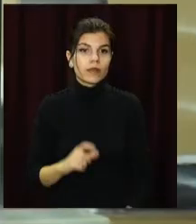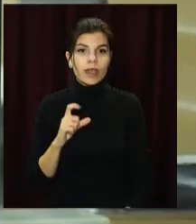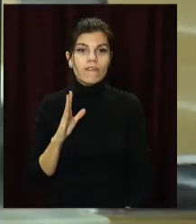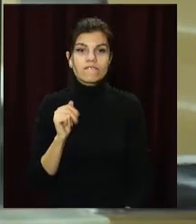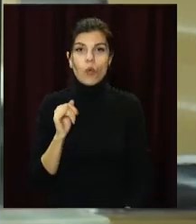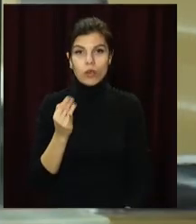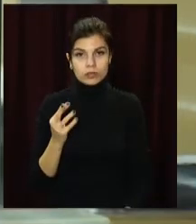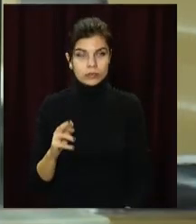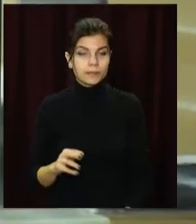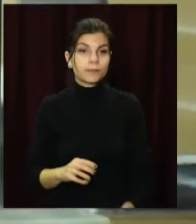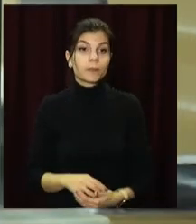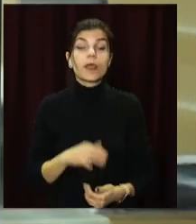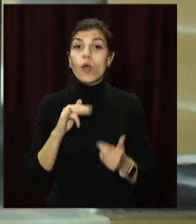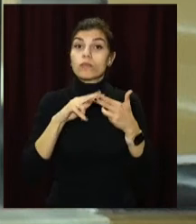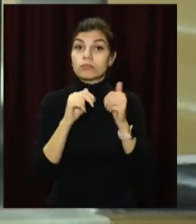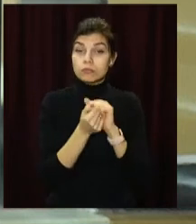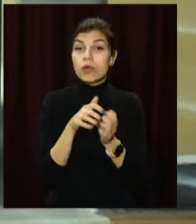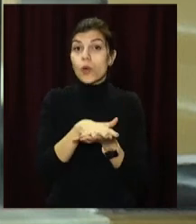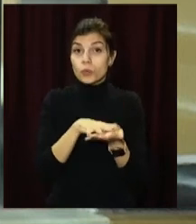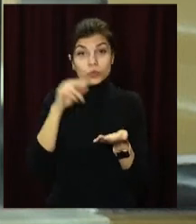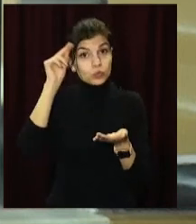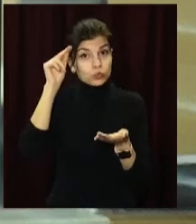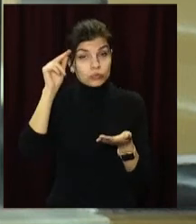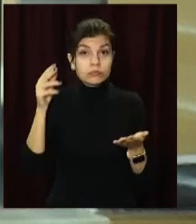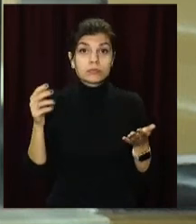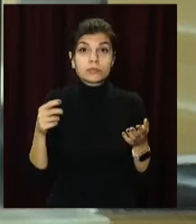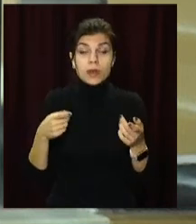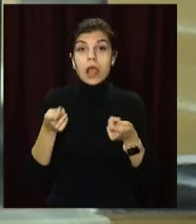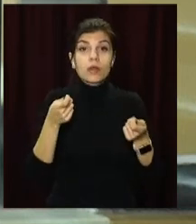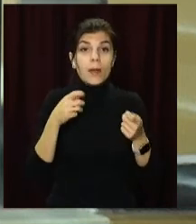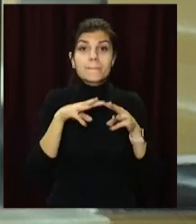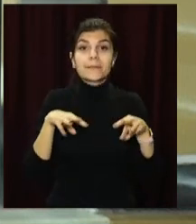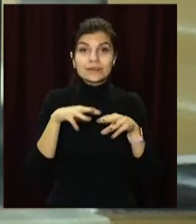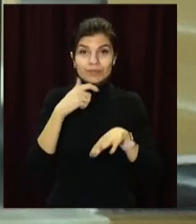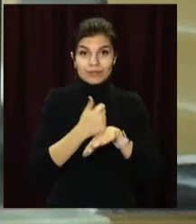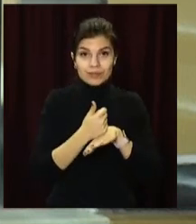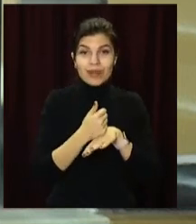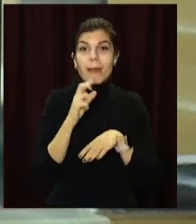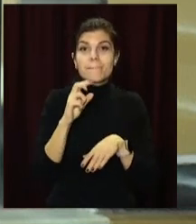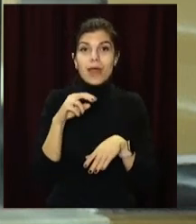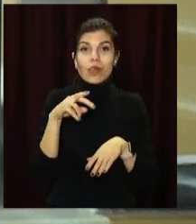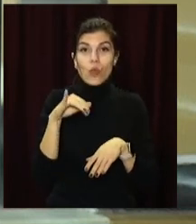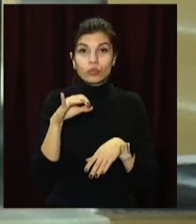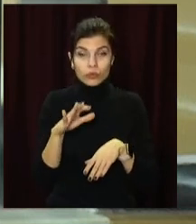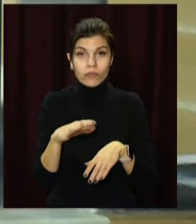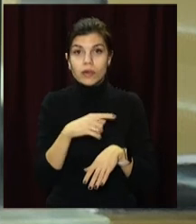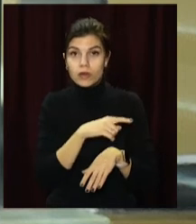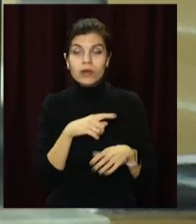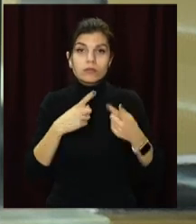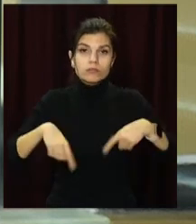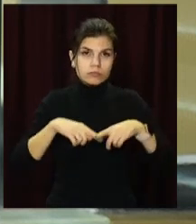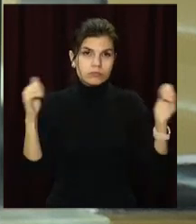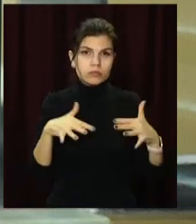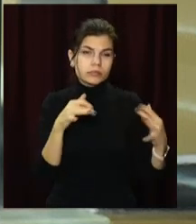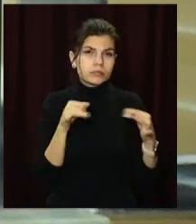У Кам'янському продовжують оновлення навчальних закладів. Там під керівництвом міського голови Андрія Білоусова пройшла оперативна нарада з